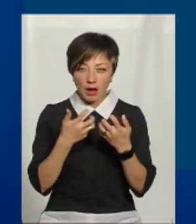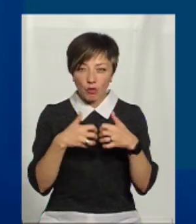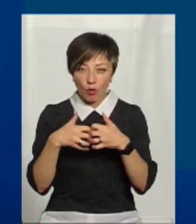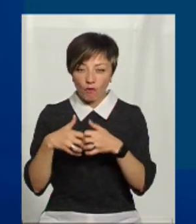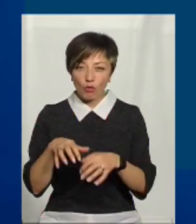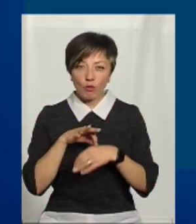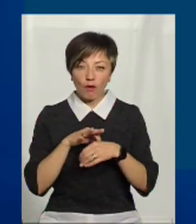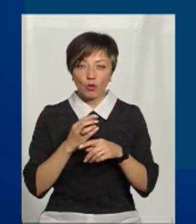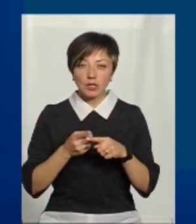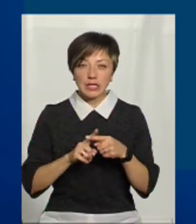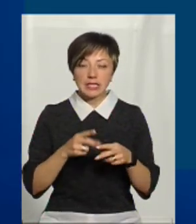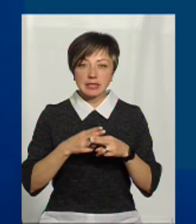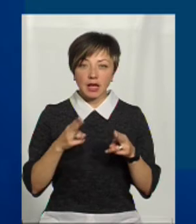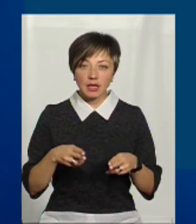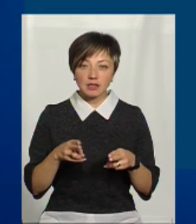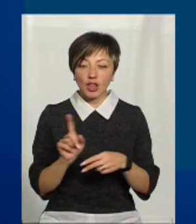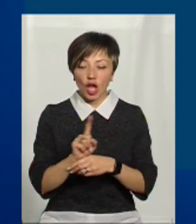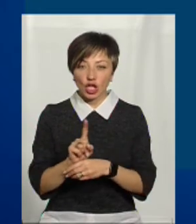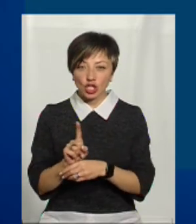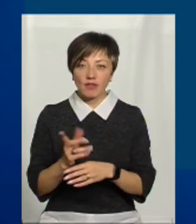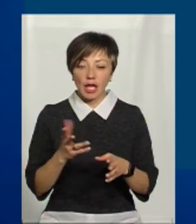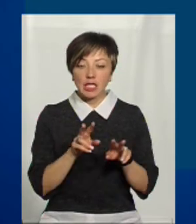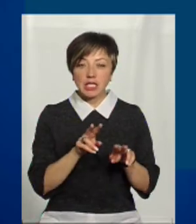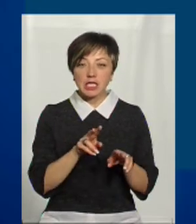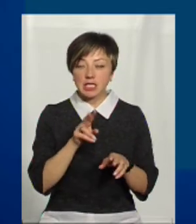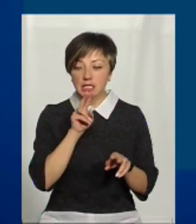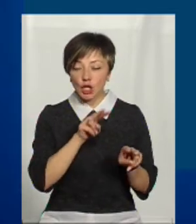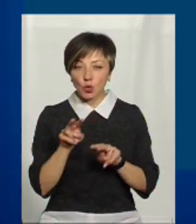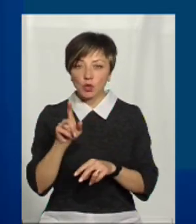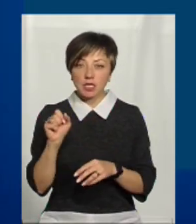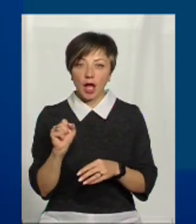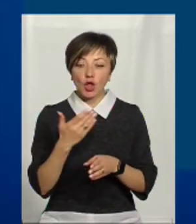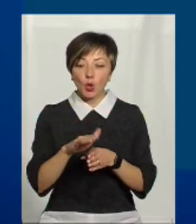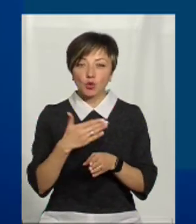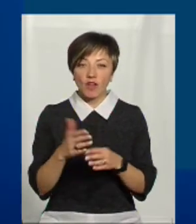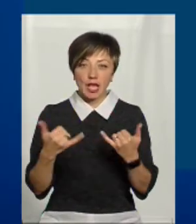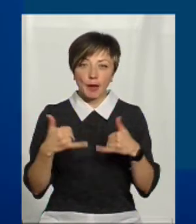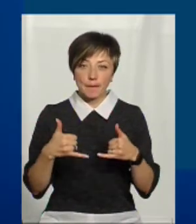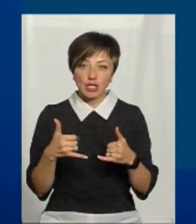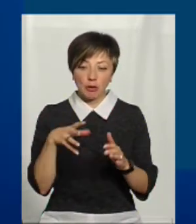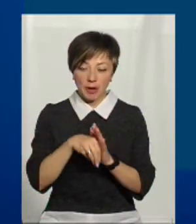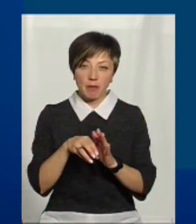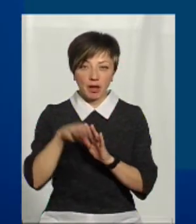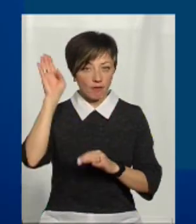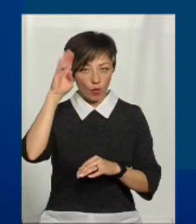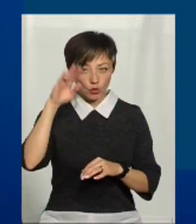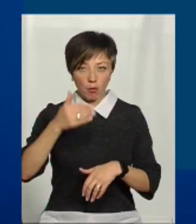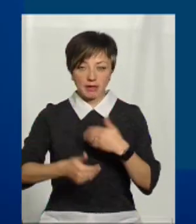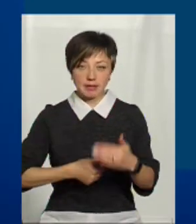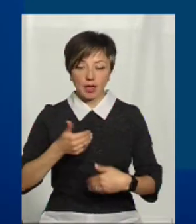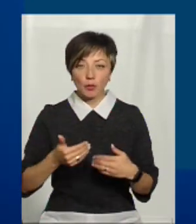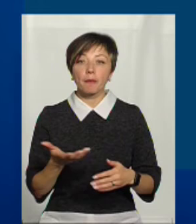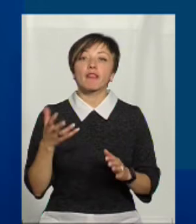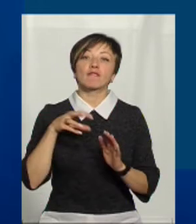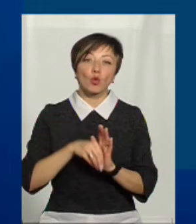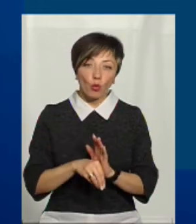тих станцій і датчиків, які слідкують за дозуванням хімічних препаратів у воду басейну. В